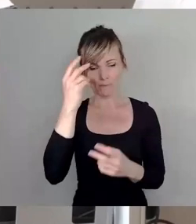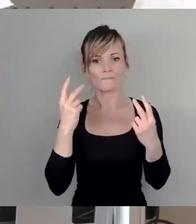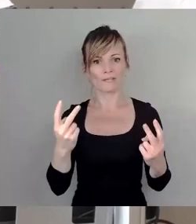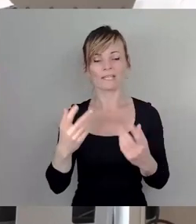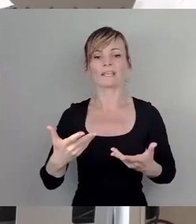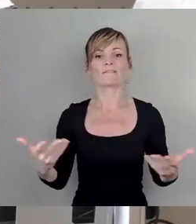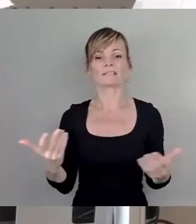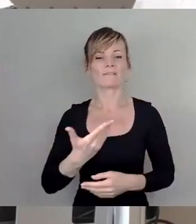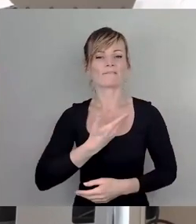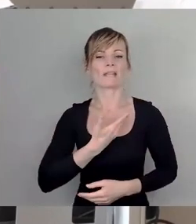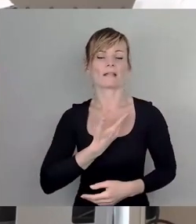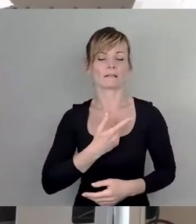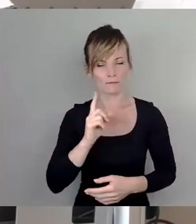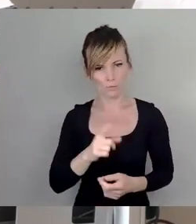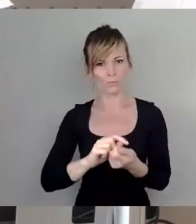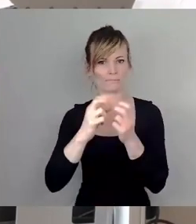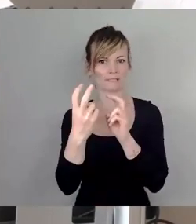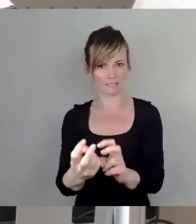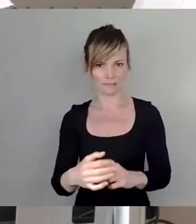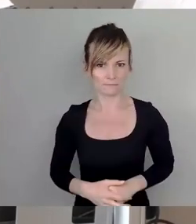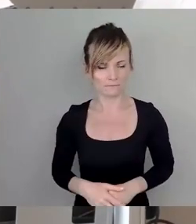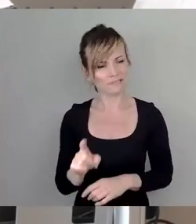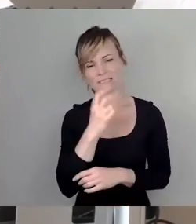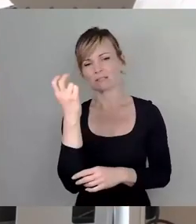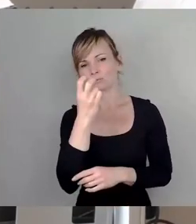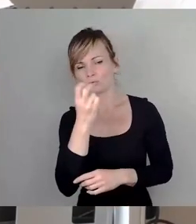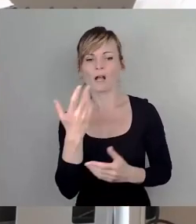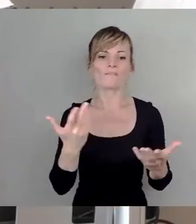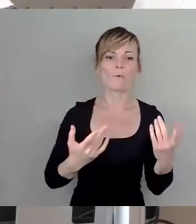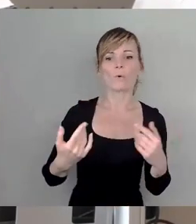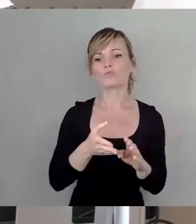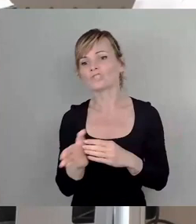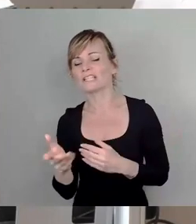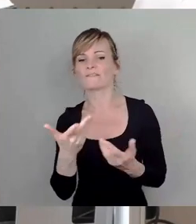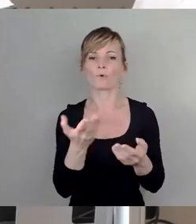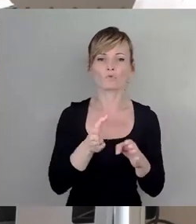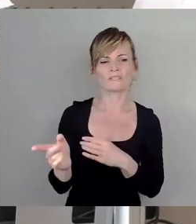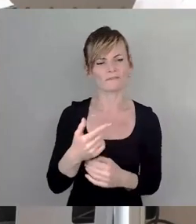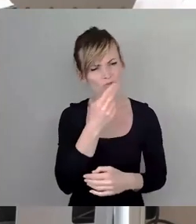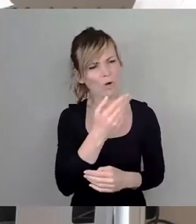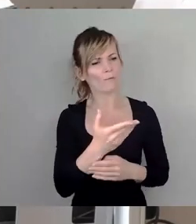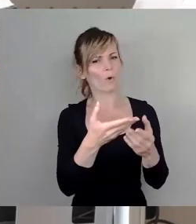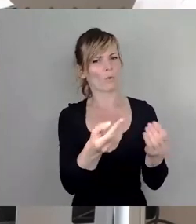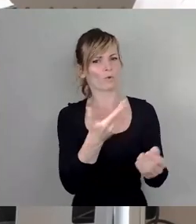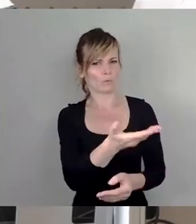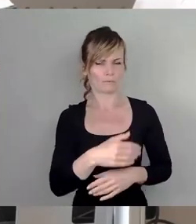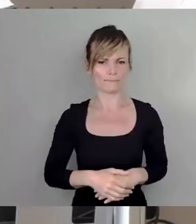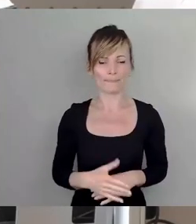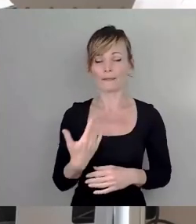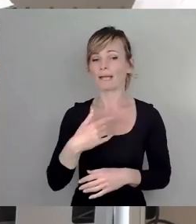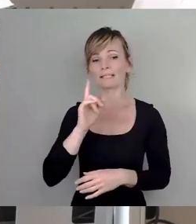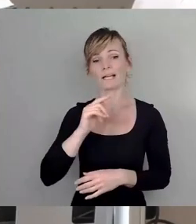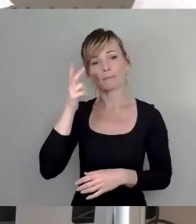umzusetzen. Nicht nach Begründungen für das Versagen zu suchen, sondern nach Lösungen. Meine Damen und Herren, es geht, wenn man will.